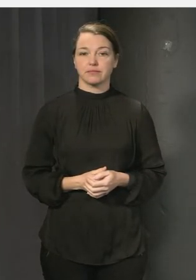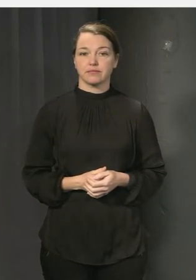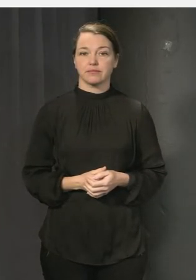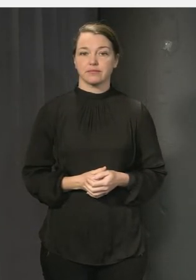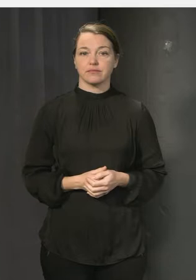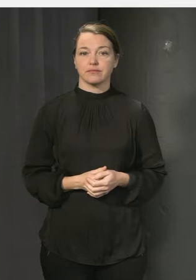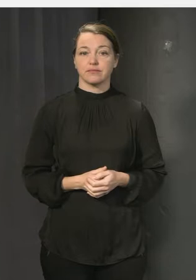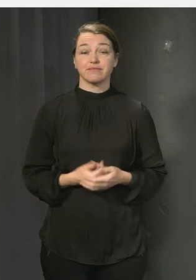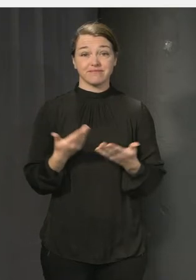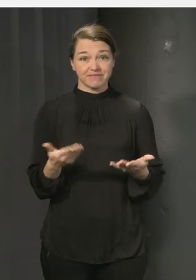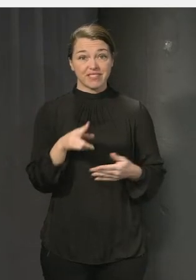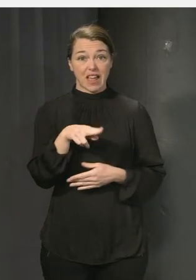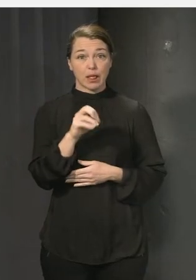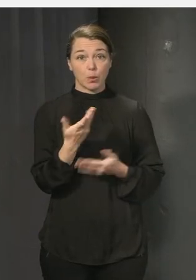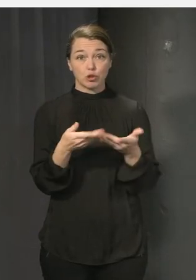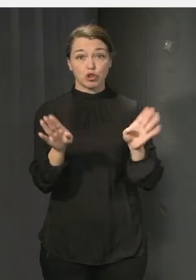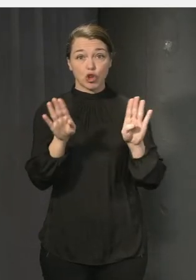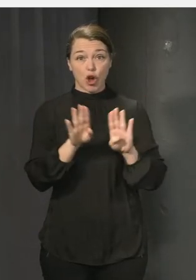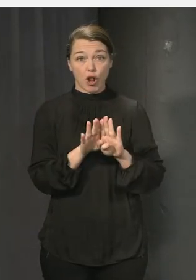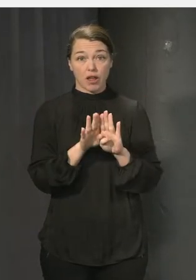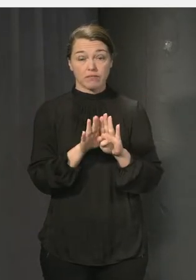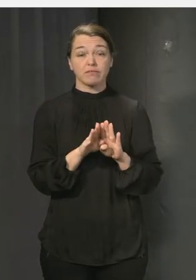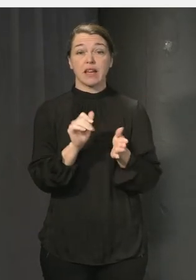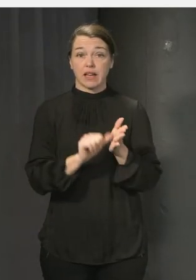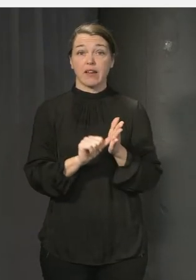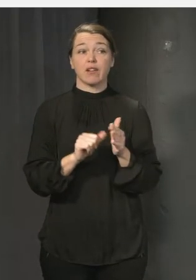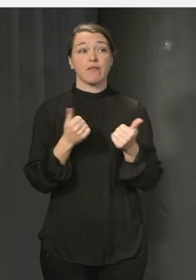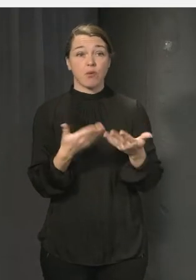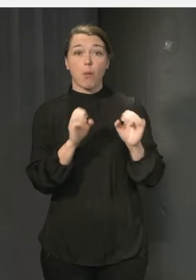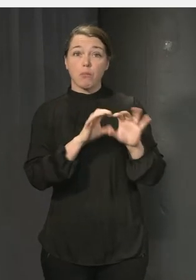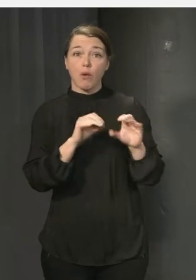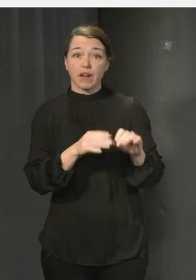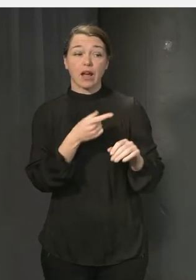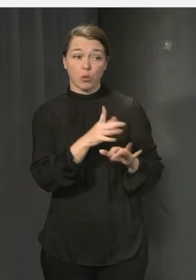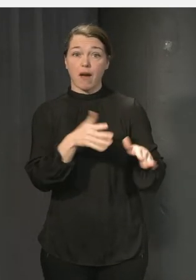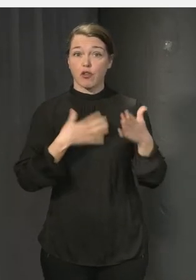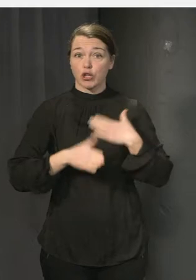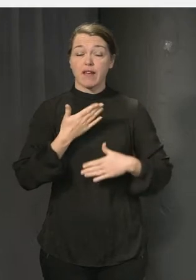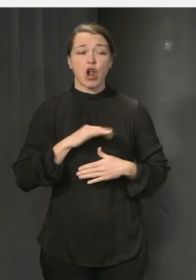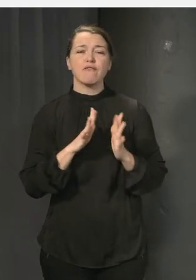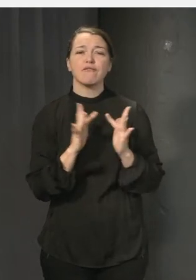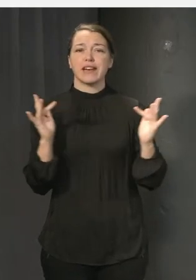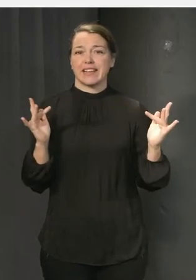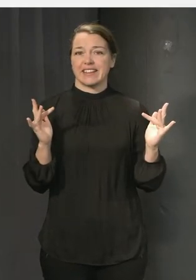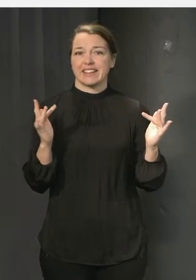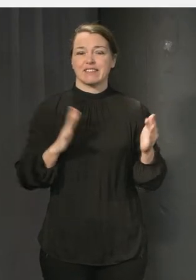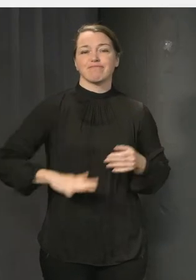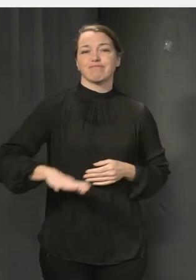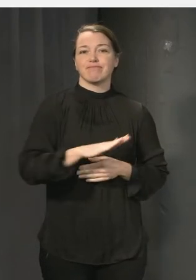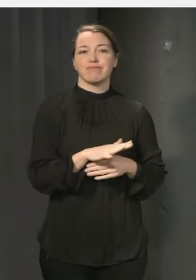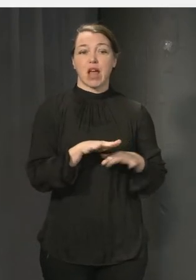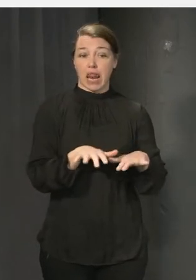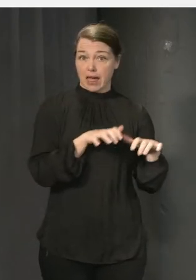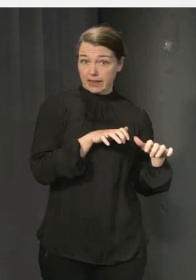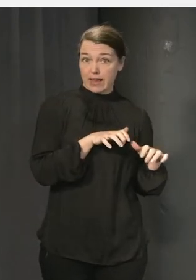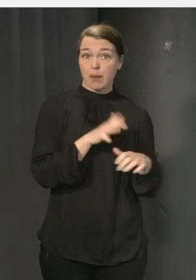Här är NH-salen. Här har eleverna fått påverka och önskat att ha det ganska fritt. Man har en läktare. Det finns